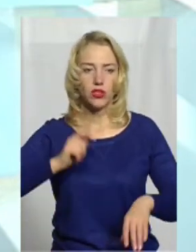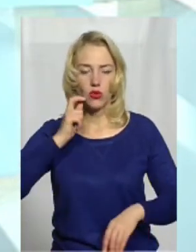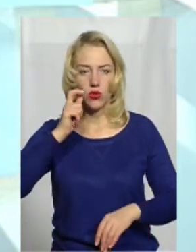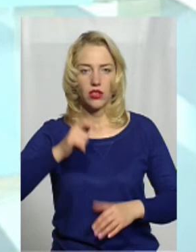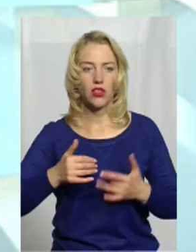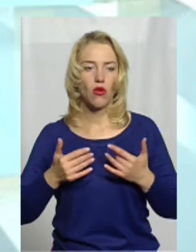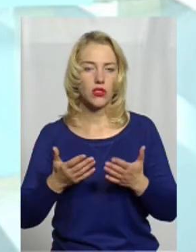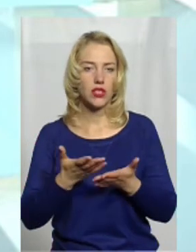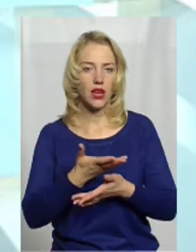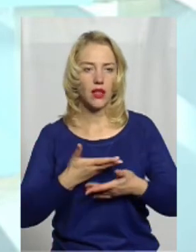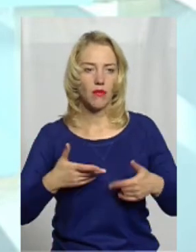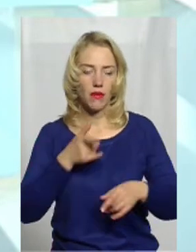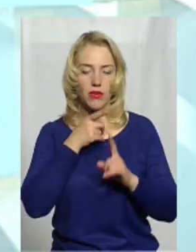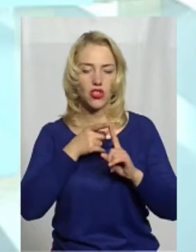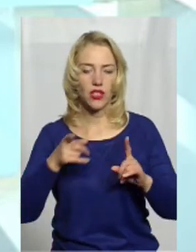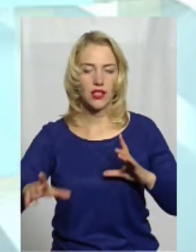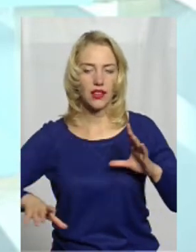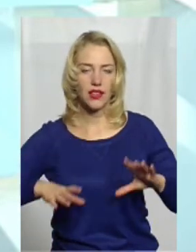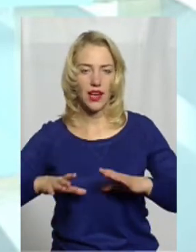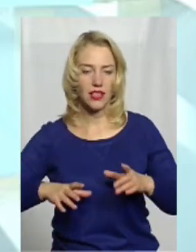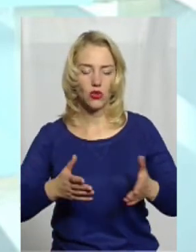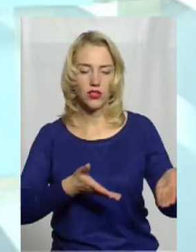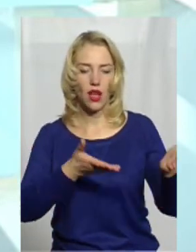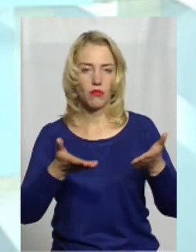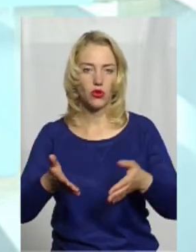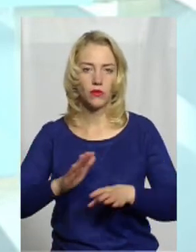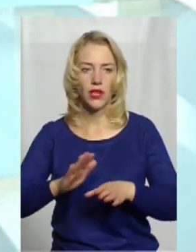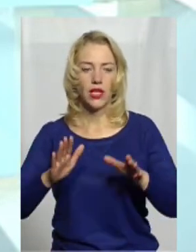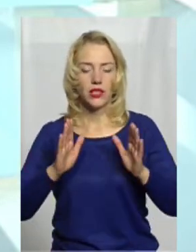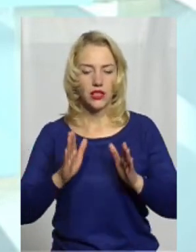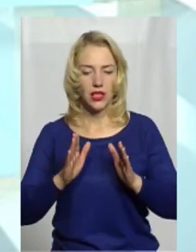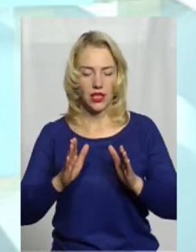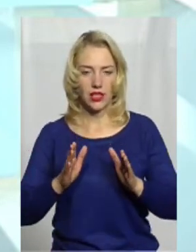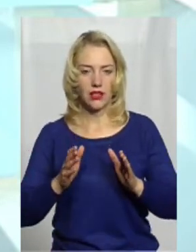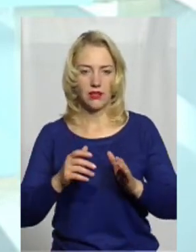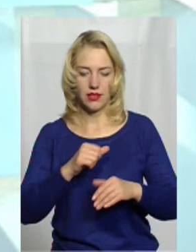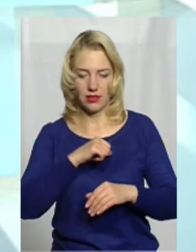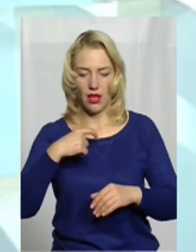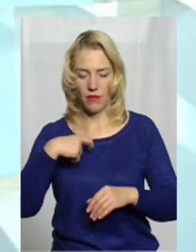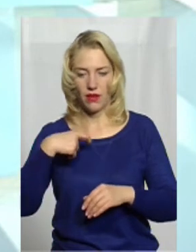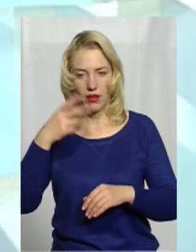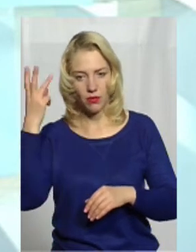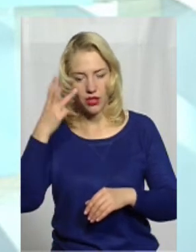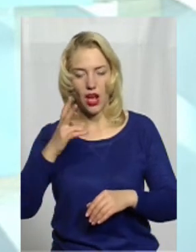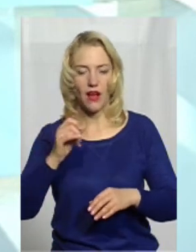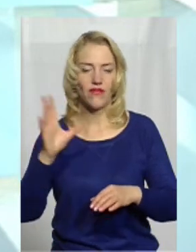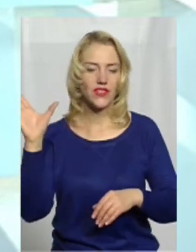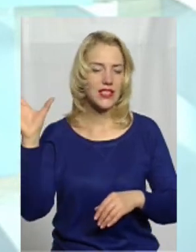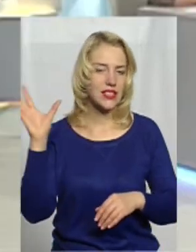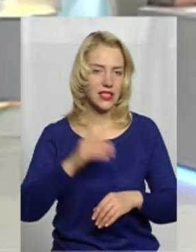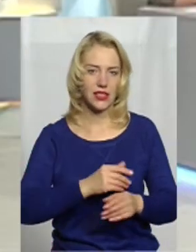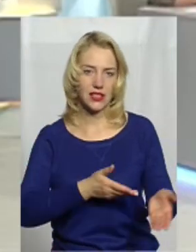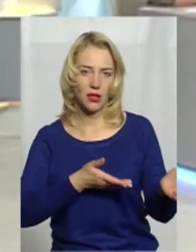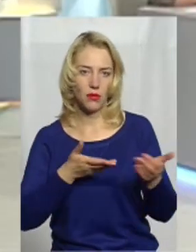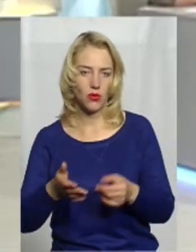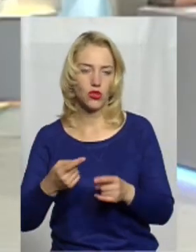Оскільки ми під час тренінгу запрошуємо, не самі приїжджаємо, ми запрошуємо всі наші силові відомства, оскільки ми робимо